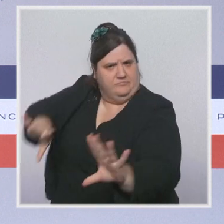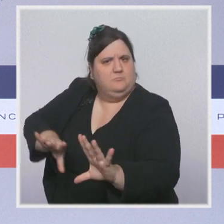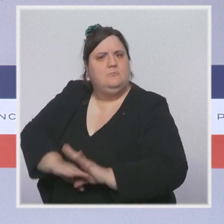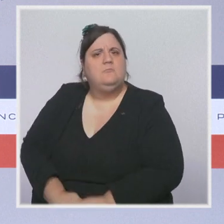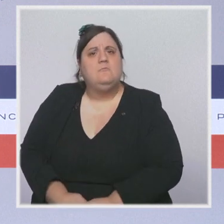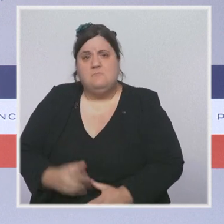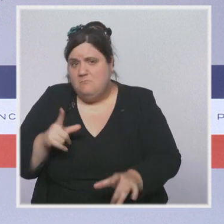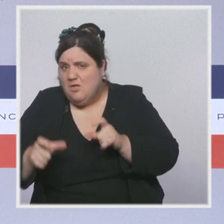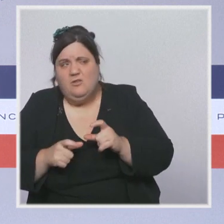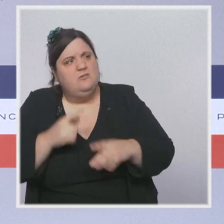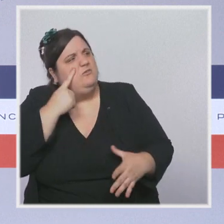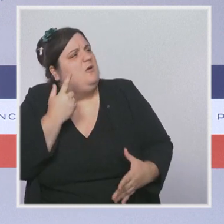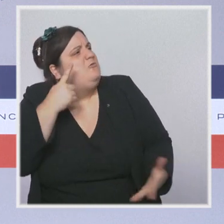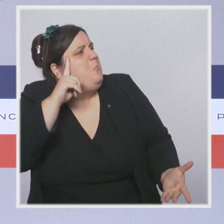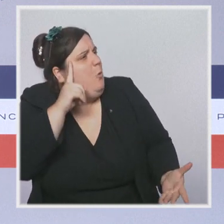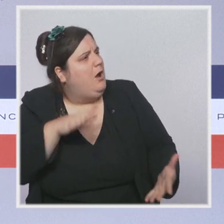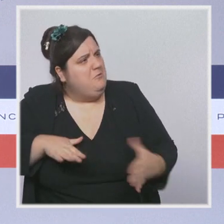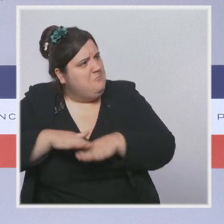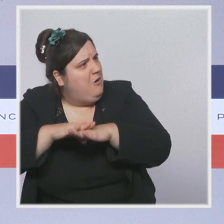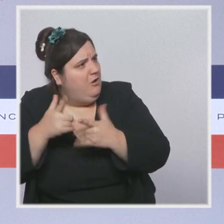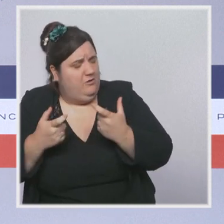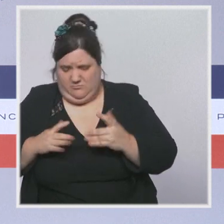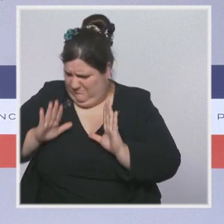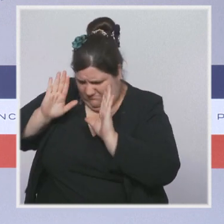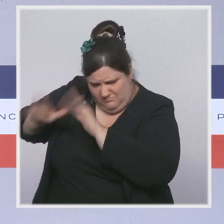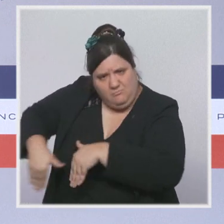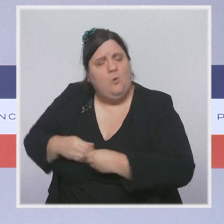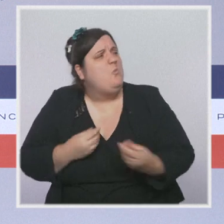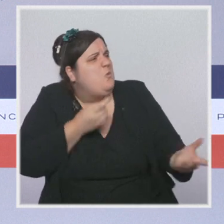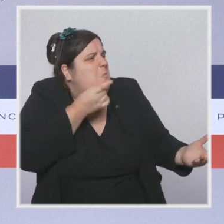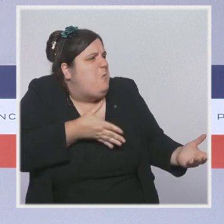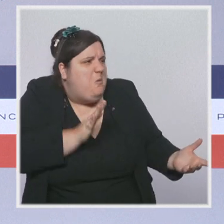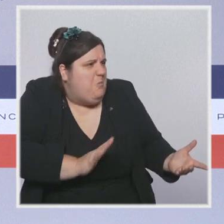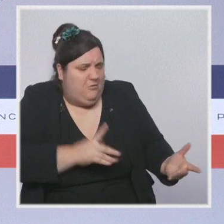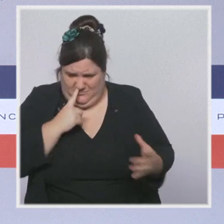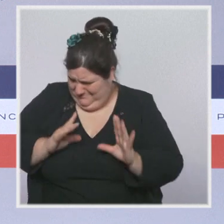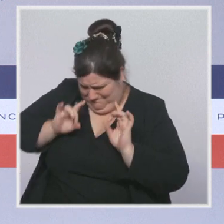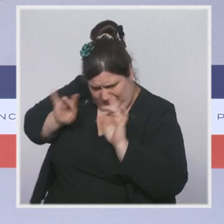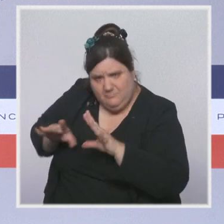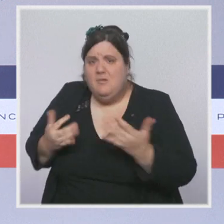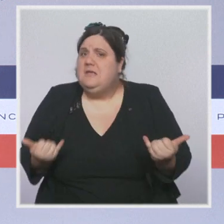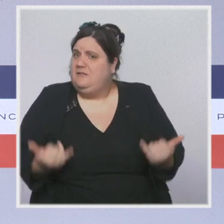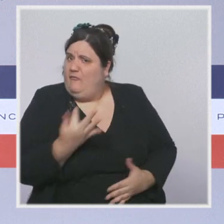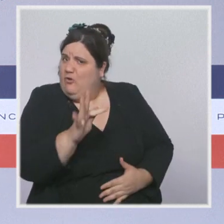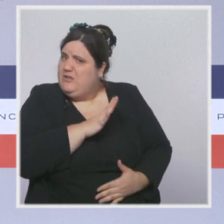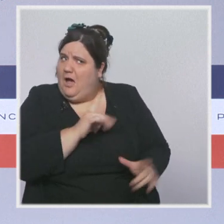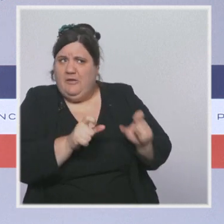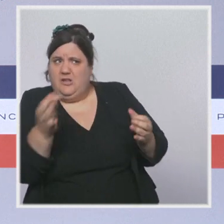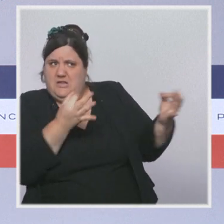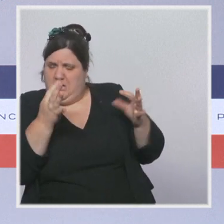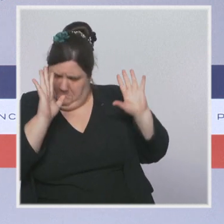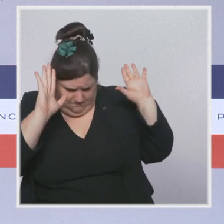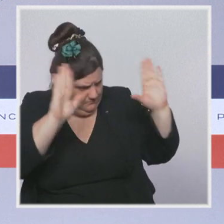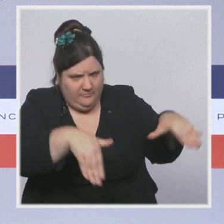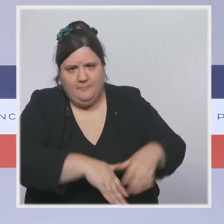de la cautionner, de la justifier, de la minimiser, y compris sur notre sol national. Nous avons besoin dans la période d'unité,